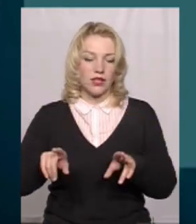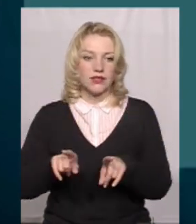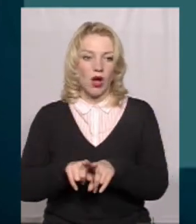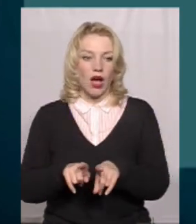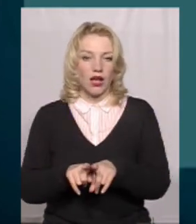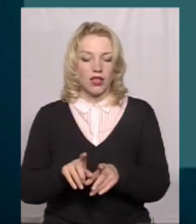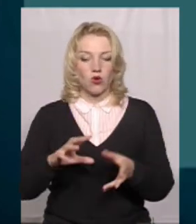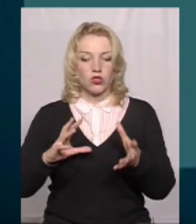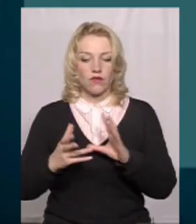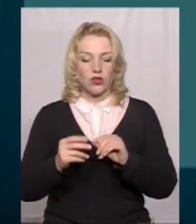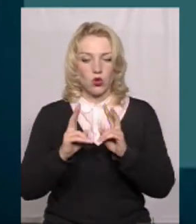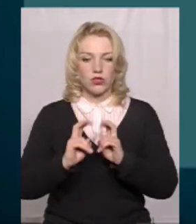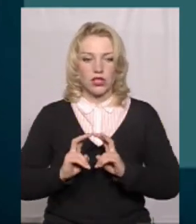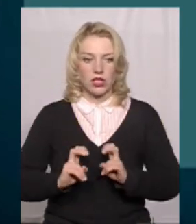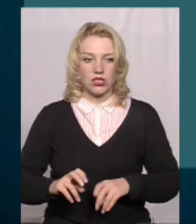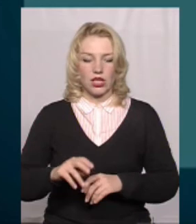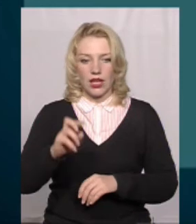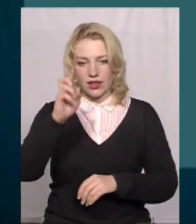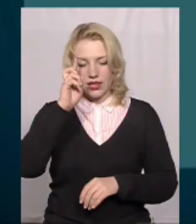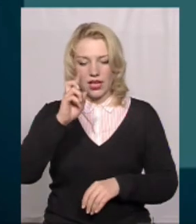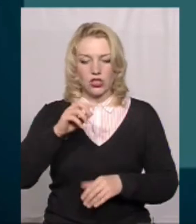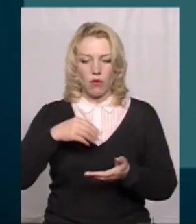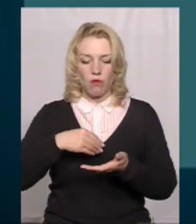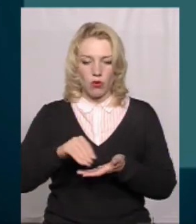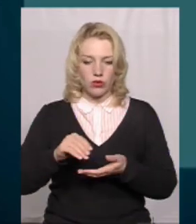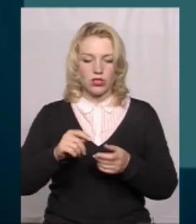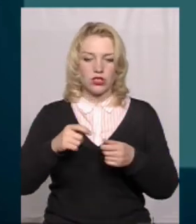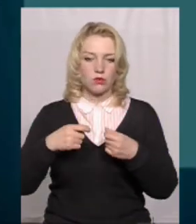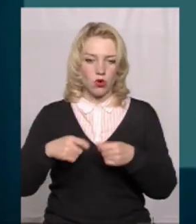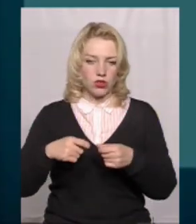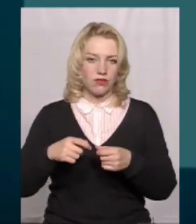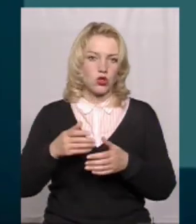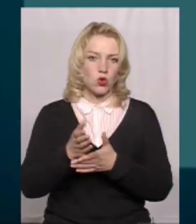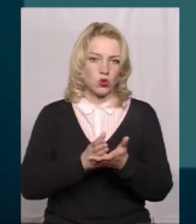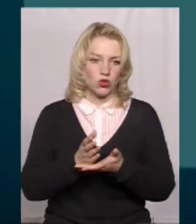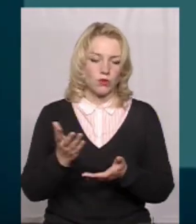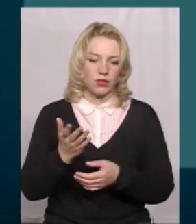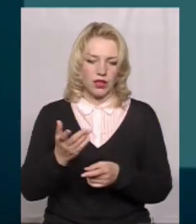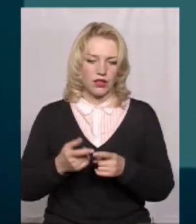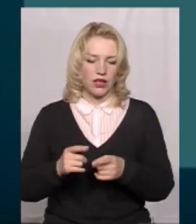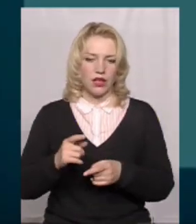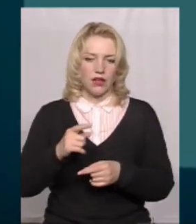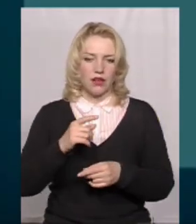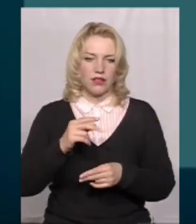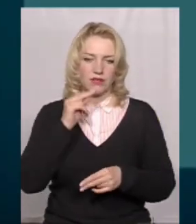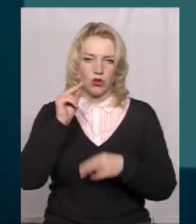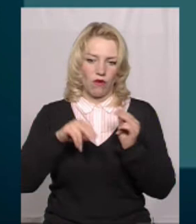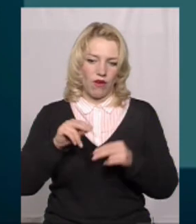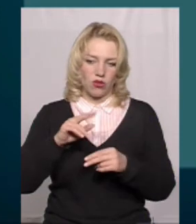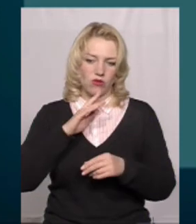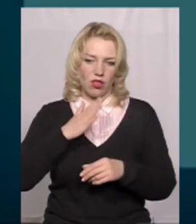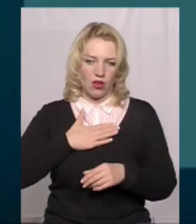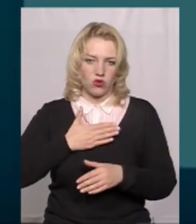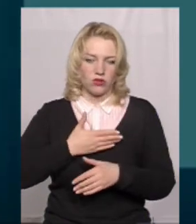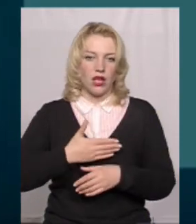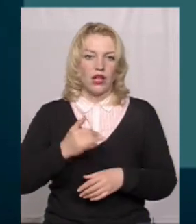висновки дослідження Держпродспоживслужбах у Хмельницькій області, які спростовують звинувачення на нашу адресу. Наразі фактів, які б